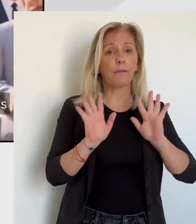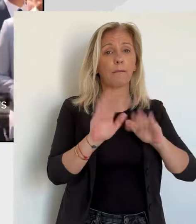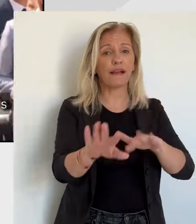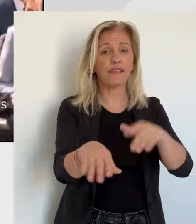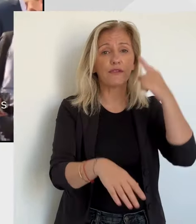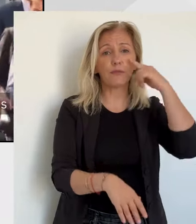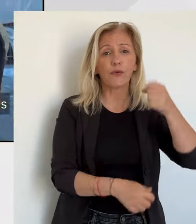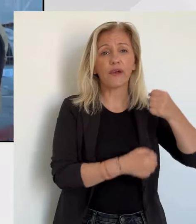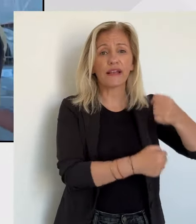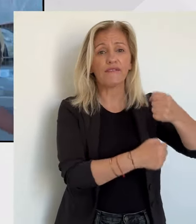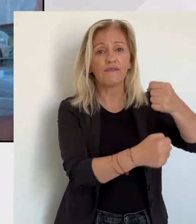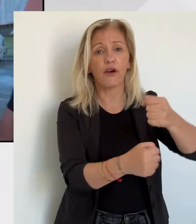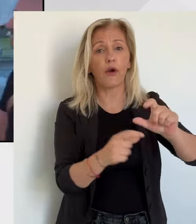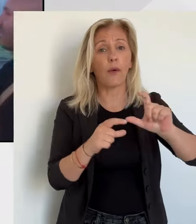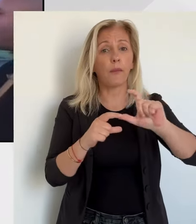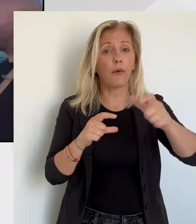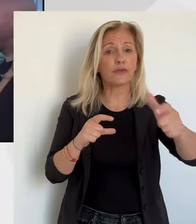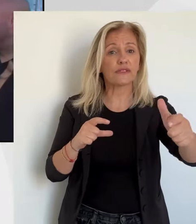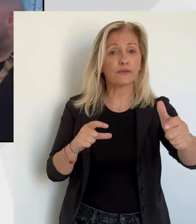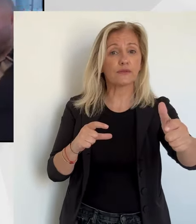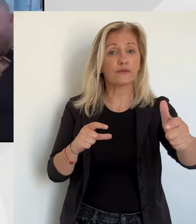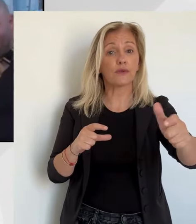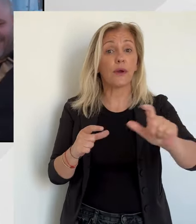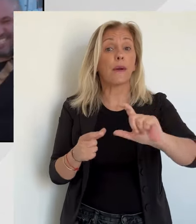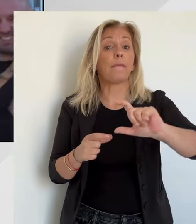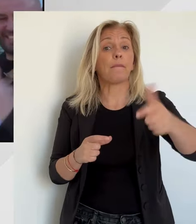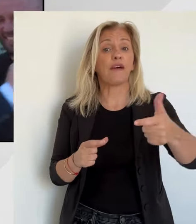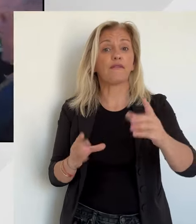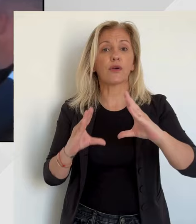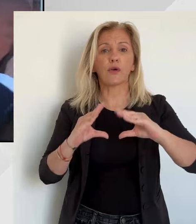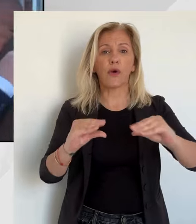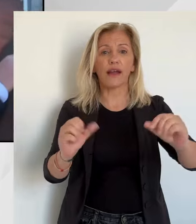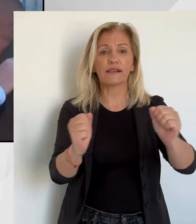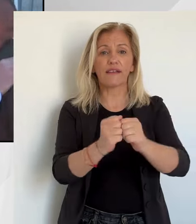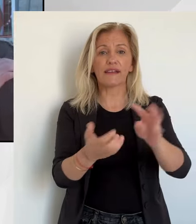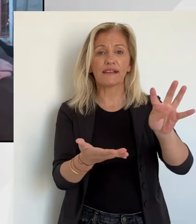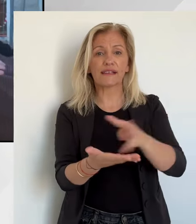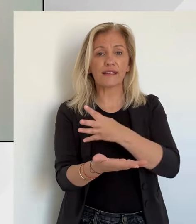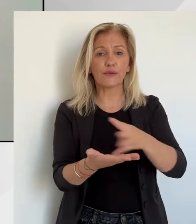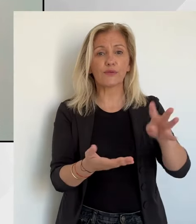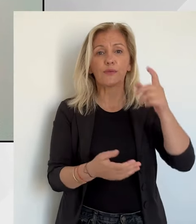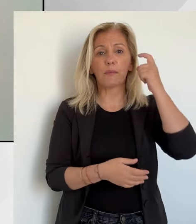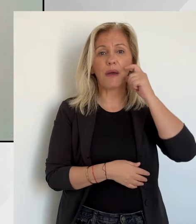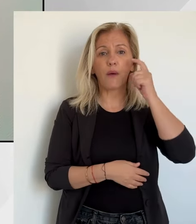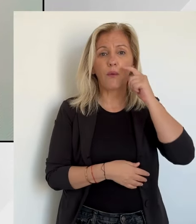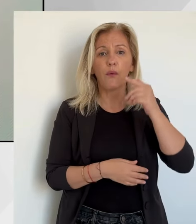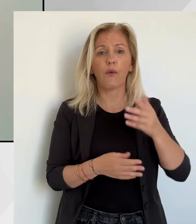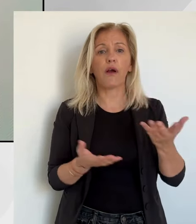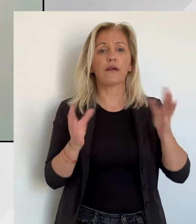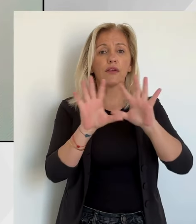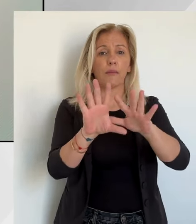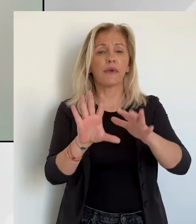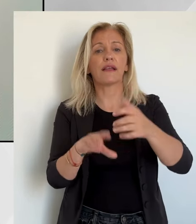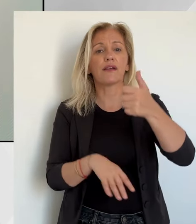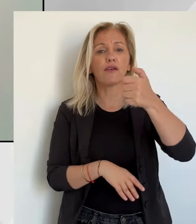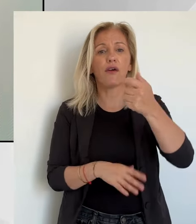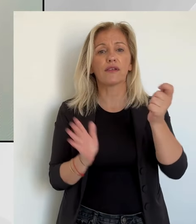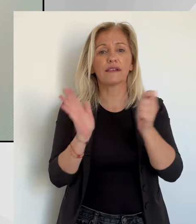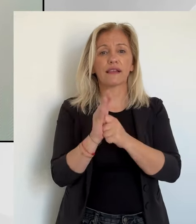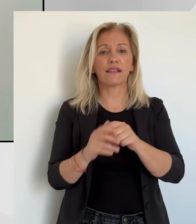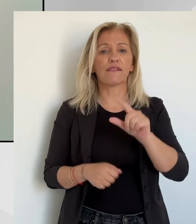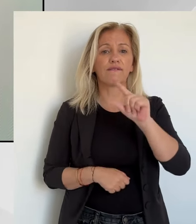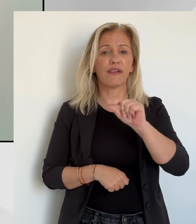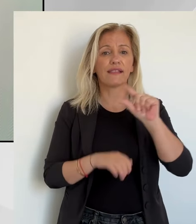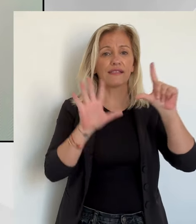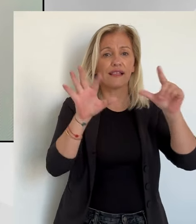gouvernements. C'est du moins ainsi que l'entend Jean-Christophe Angélini, malgré les doutes. Je pense qu'il une part irréversible dans ce